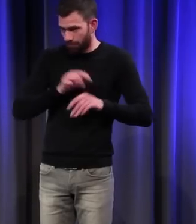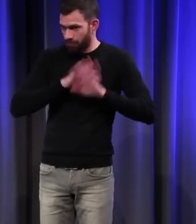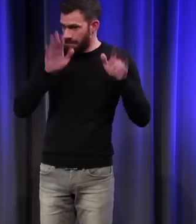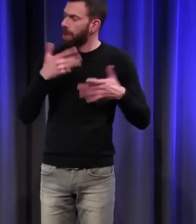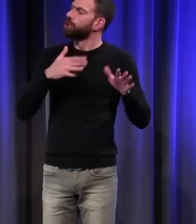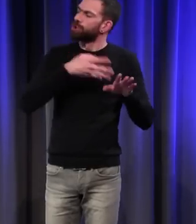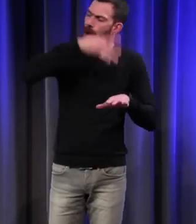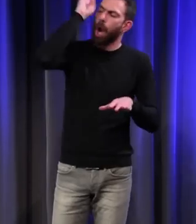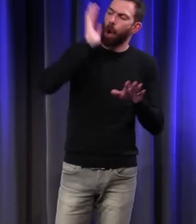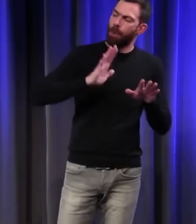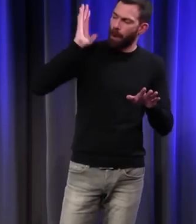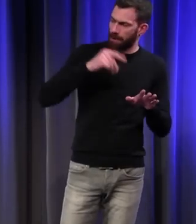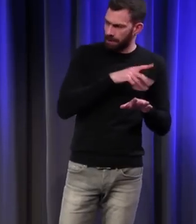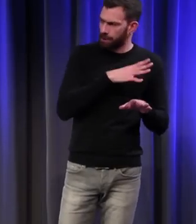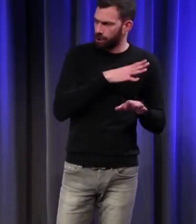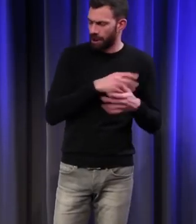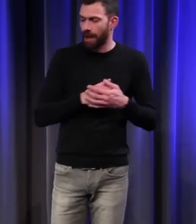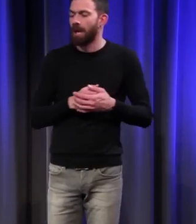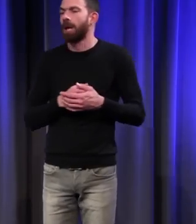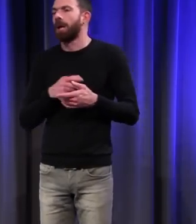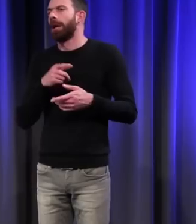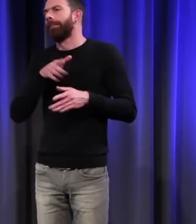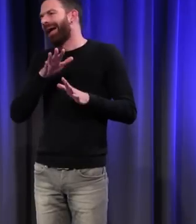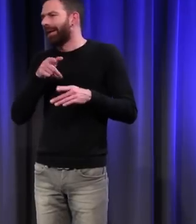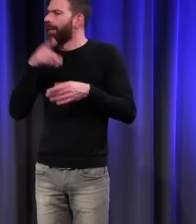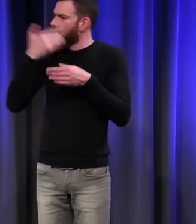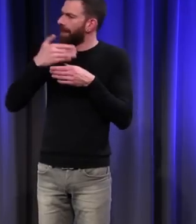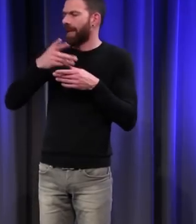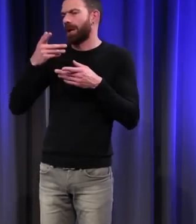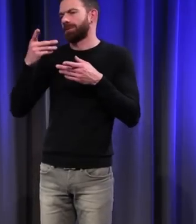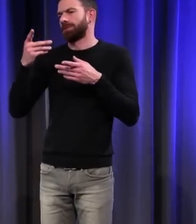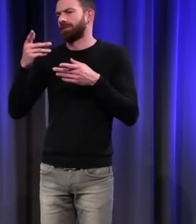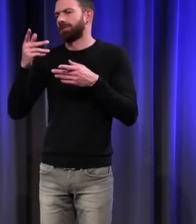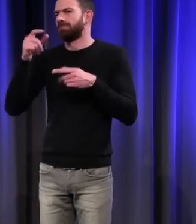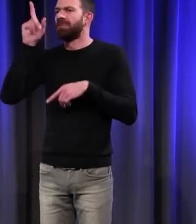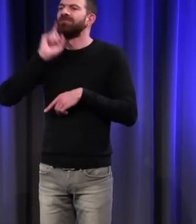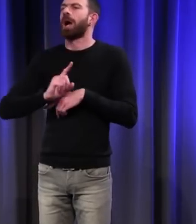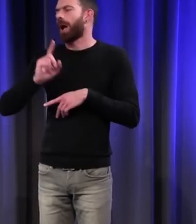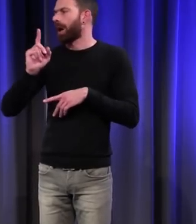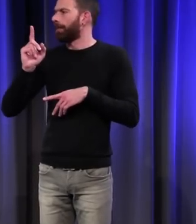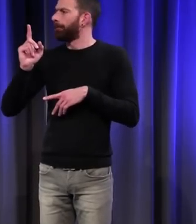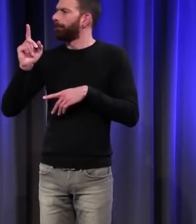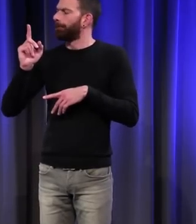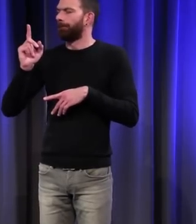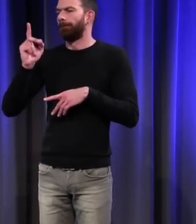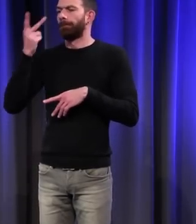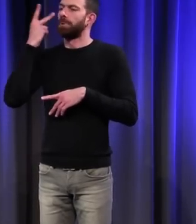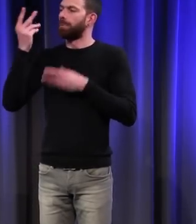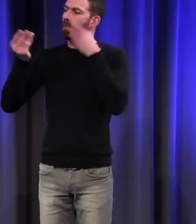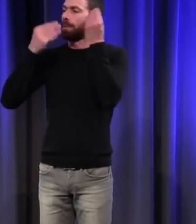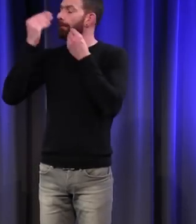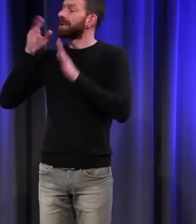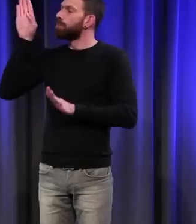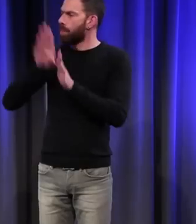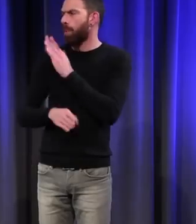antique. On est moins maquillé. Les femmes de l'aristocratie de l'époque féodale sont moins maquillées que les